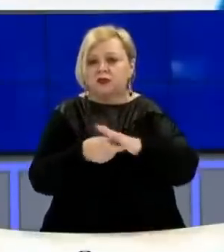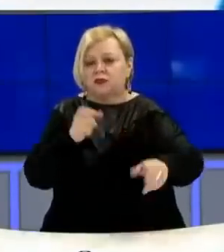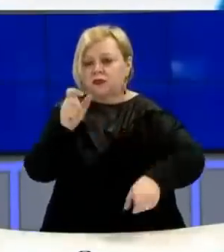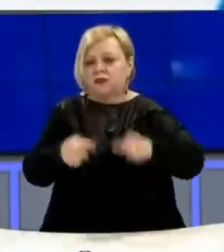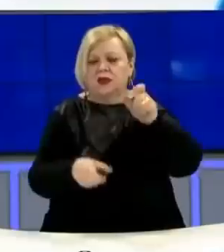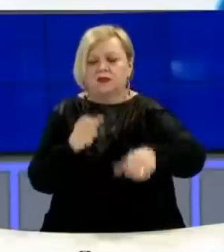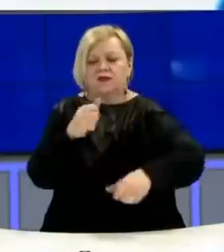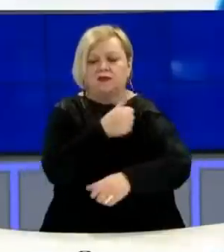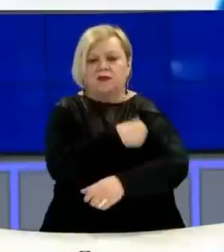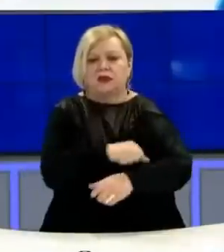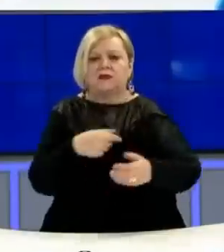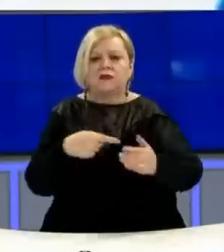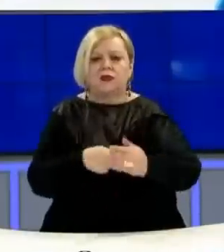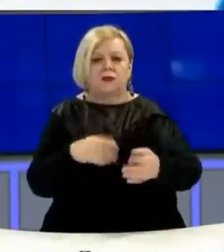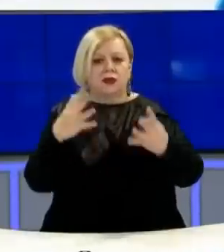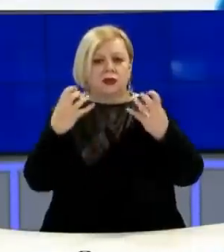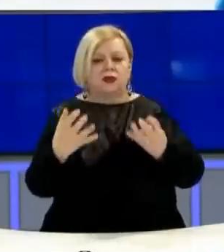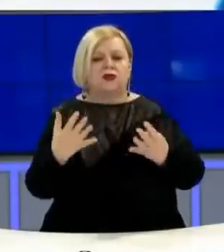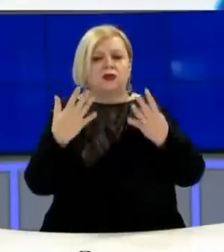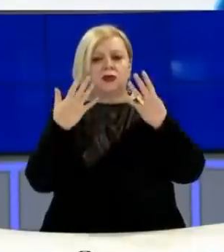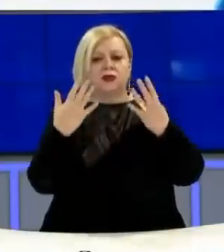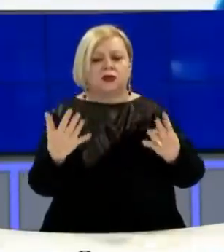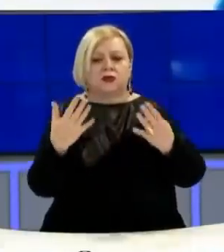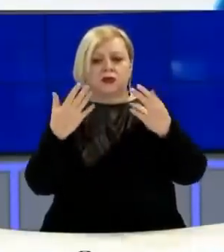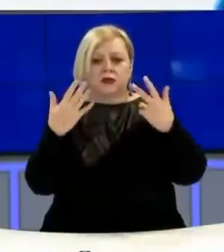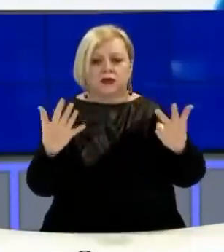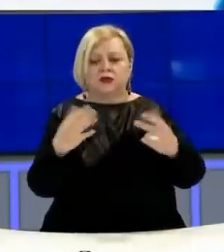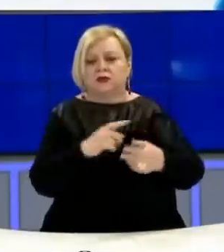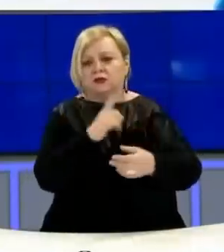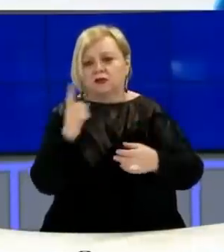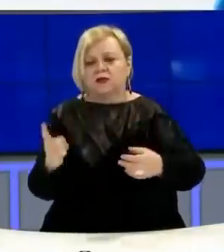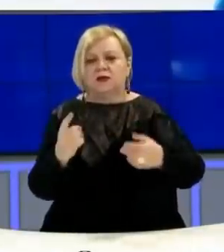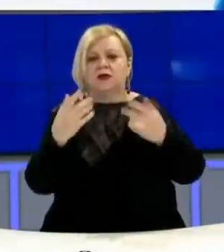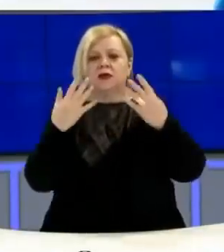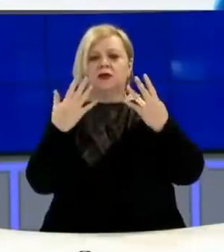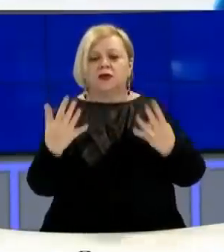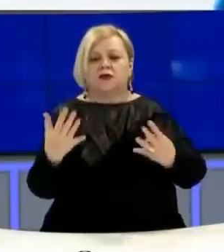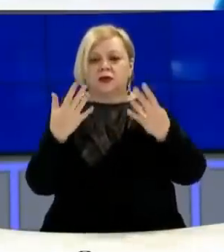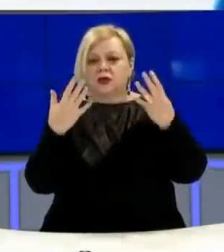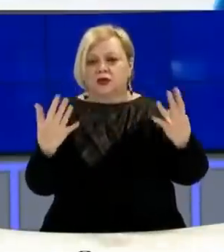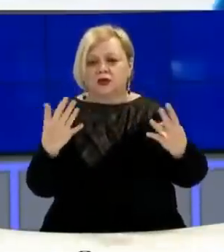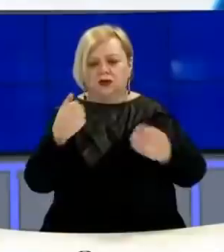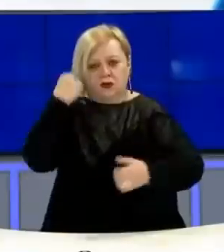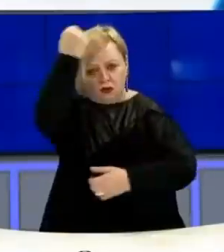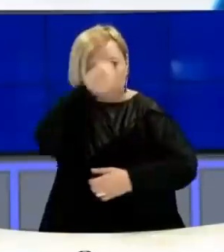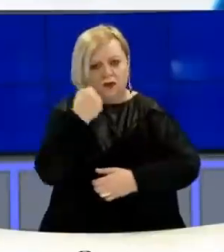gjatë viteve 1998-1999 në Kosovë.